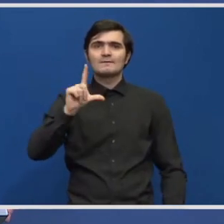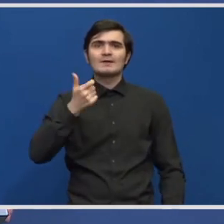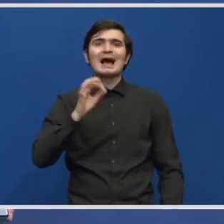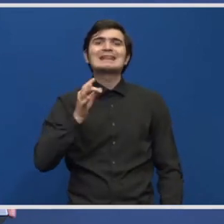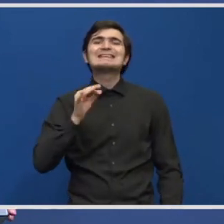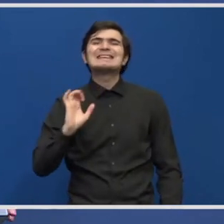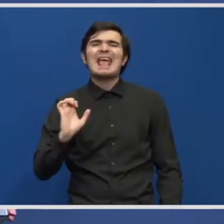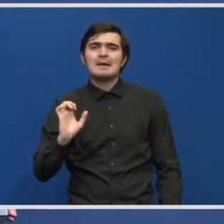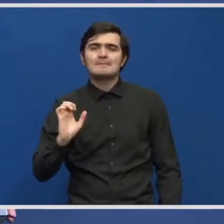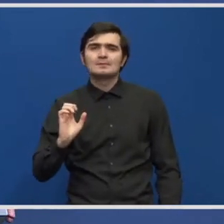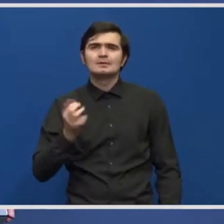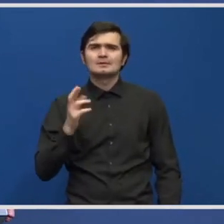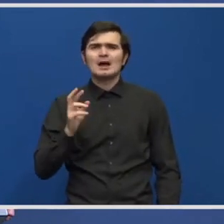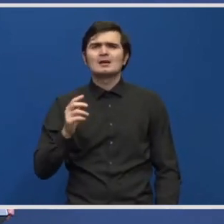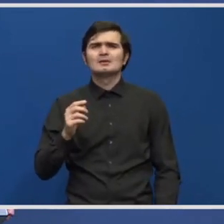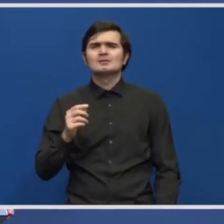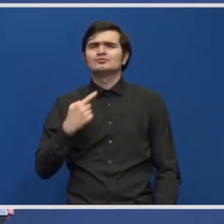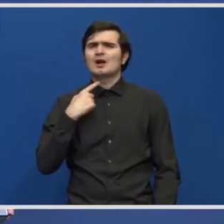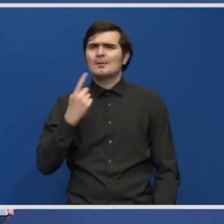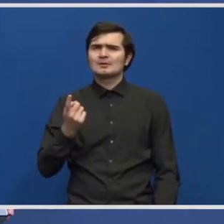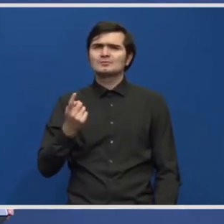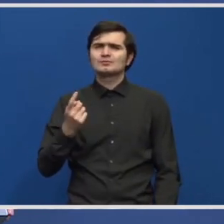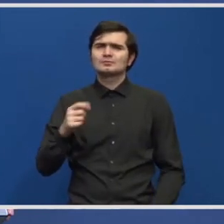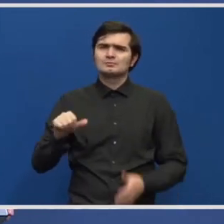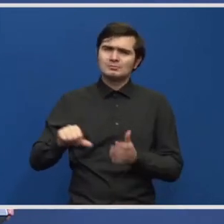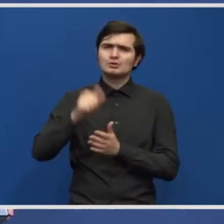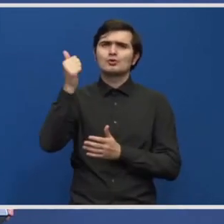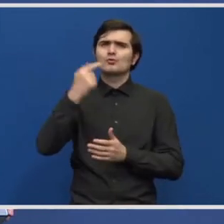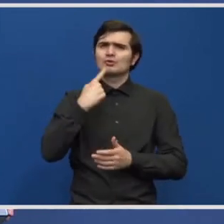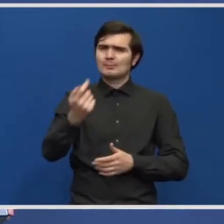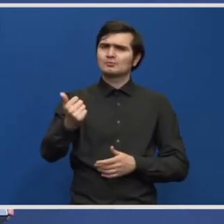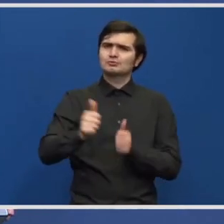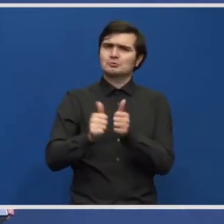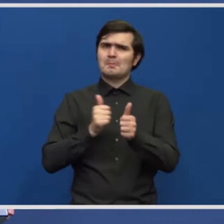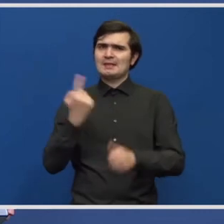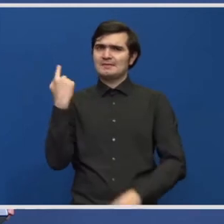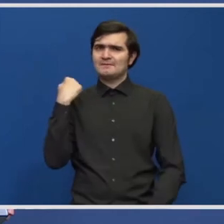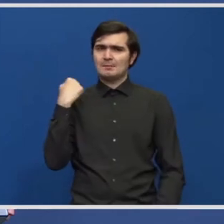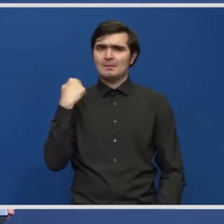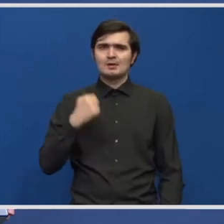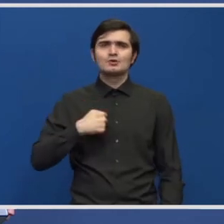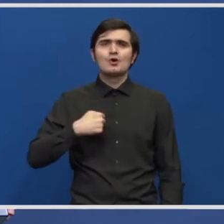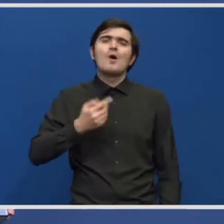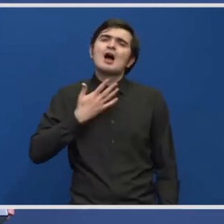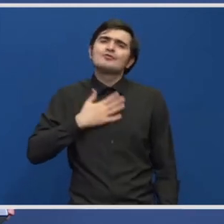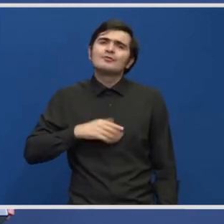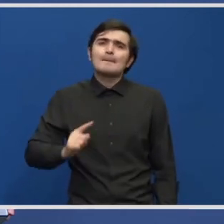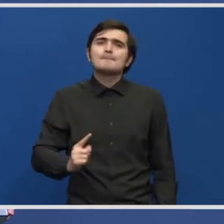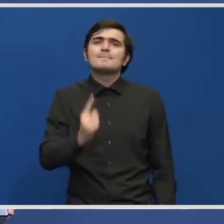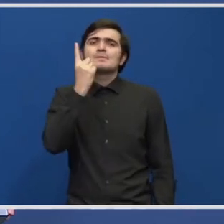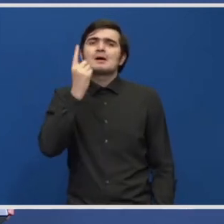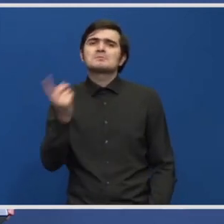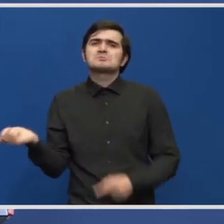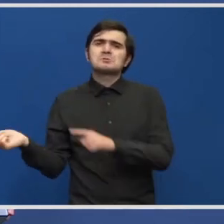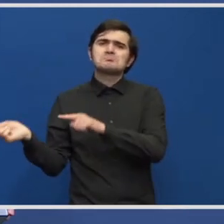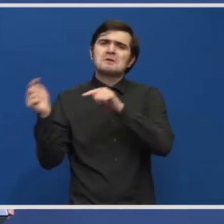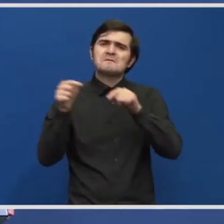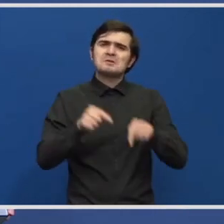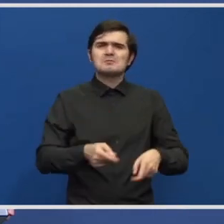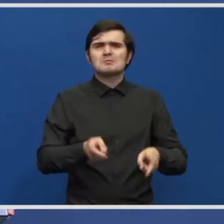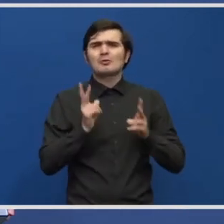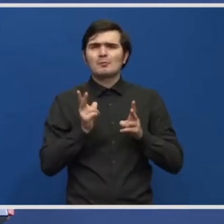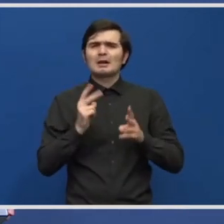ce am mai afirmat iarăși o reiterare a unor afirmații anterioare întâi aș vrea să revenim la normalitate să avem